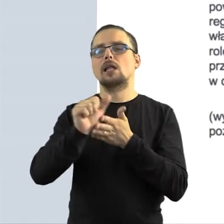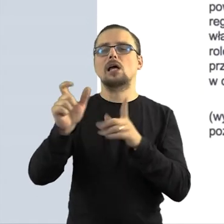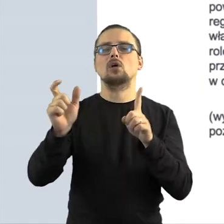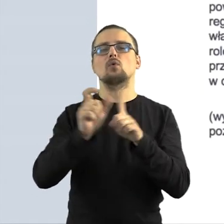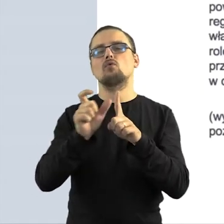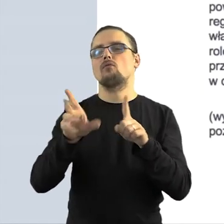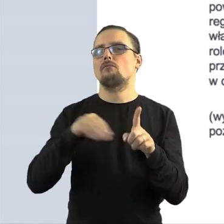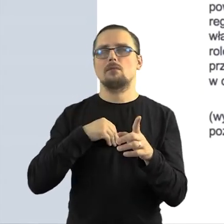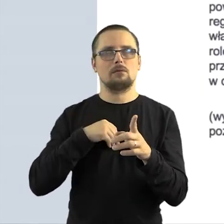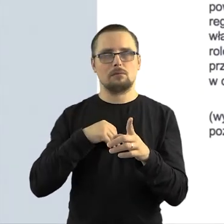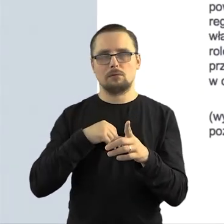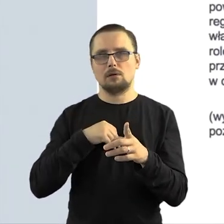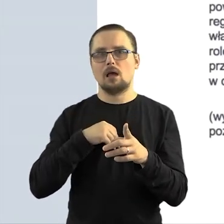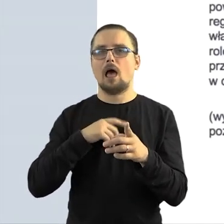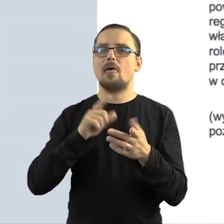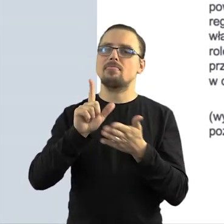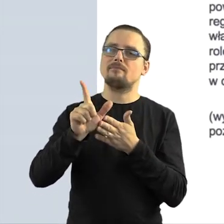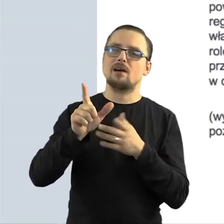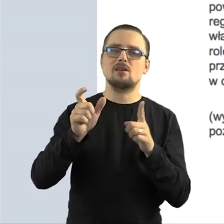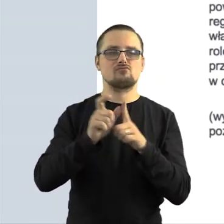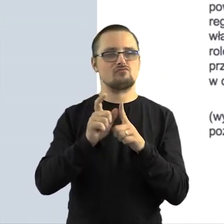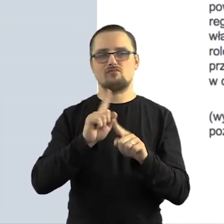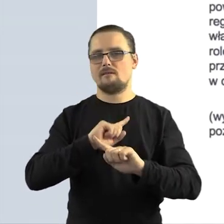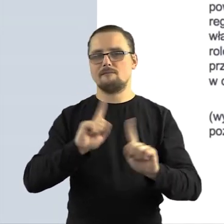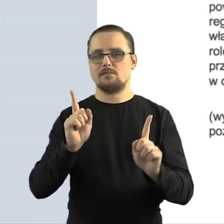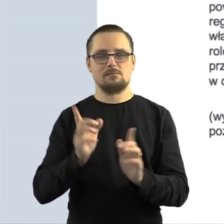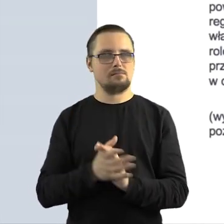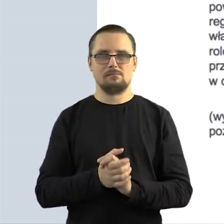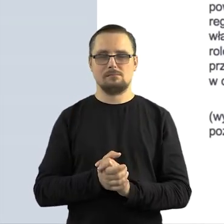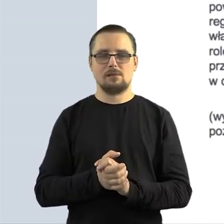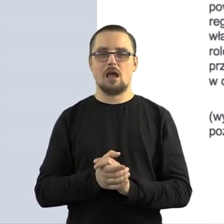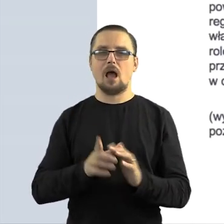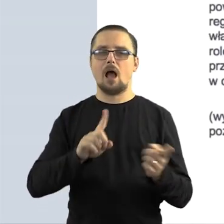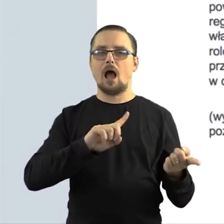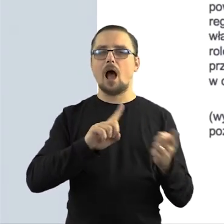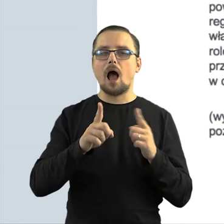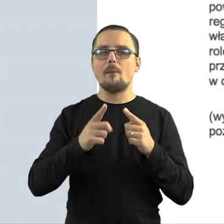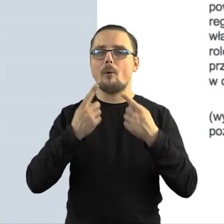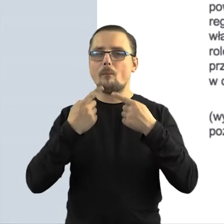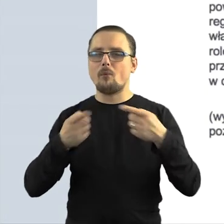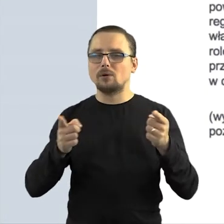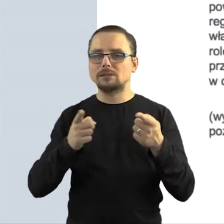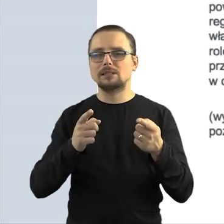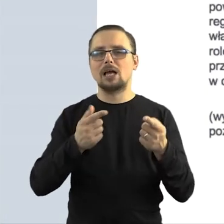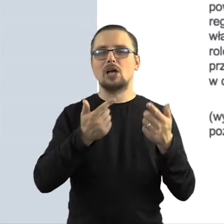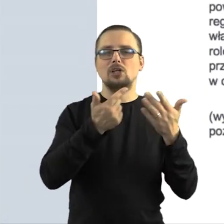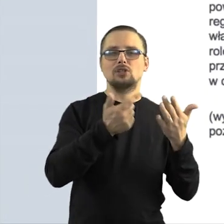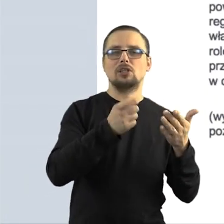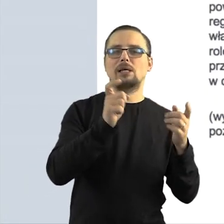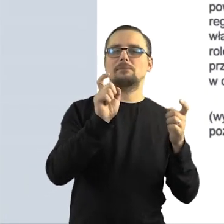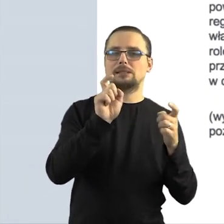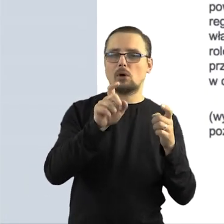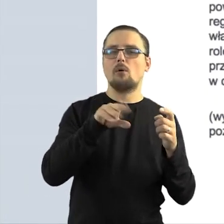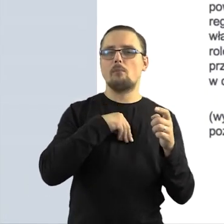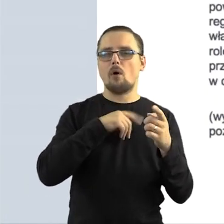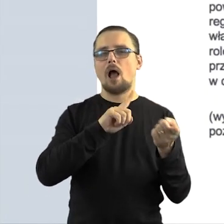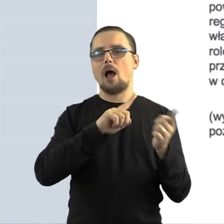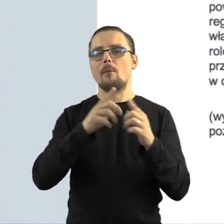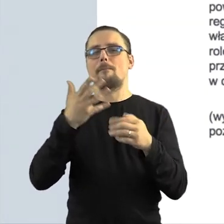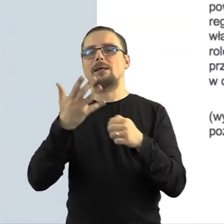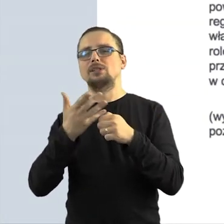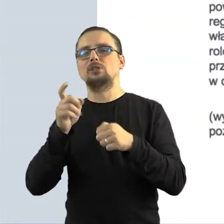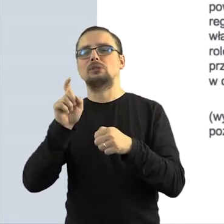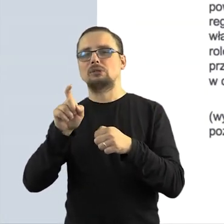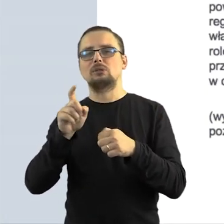11 słowach, że 11 słów to mogę, a 12 nie mogę. Albo w muzyce już jest to ciekawiej, bo to od 7 sekund do po prostu 50